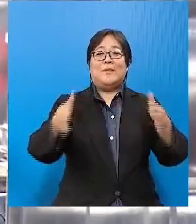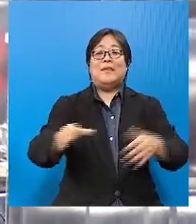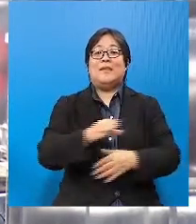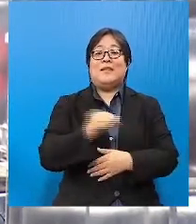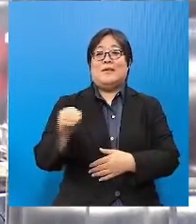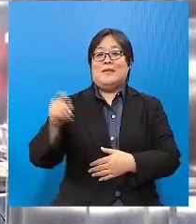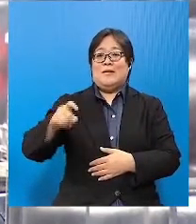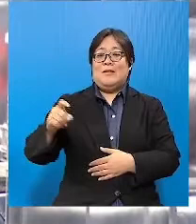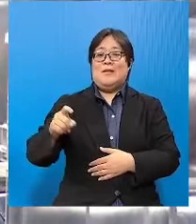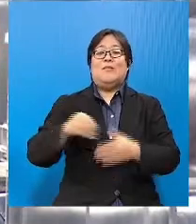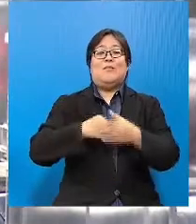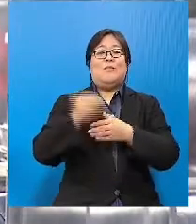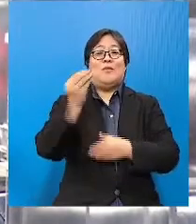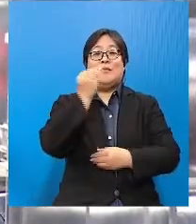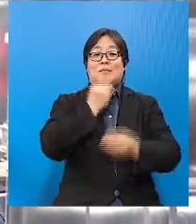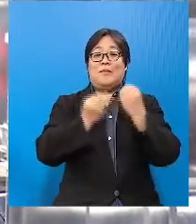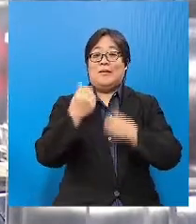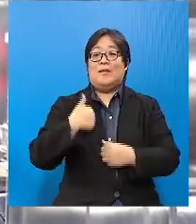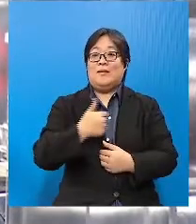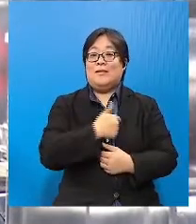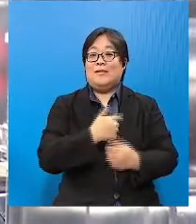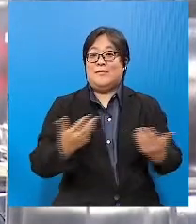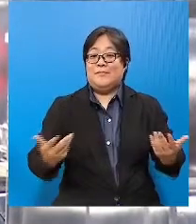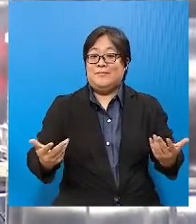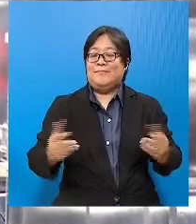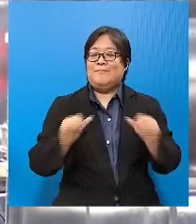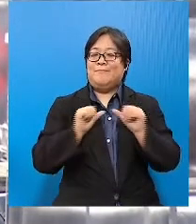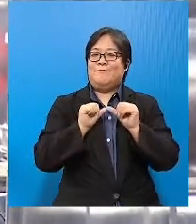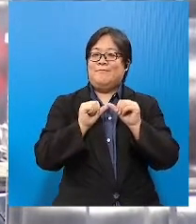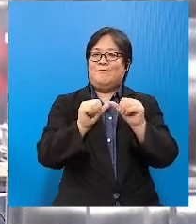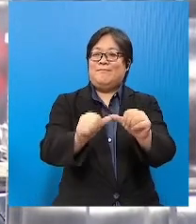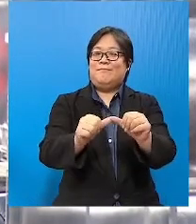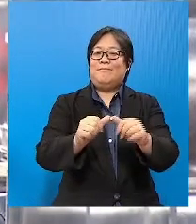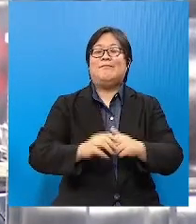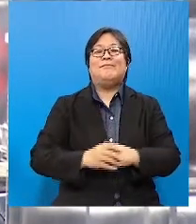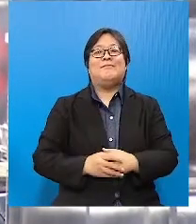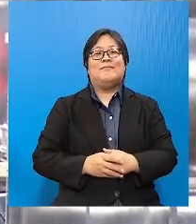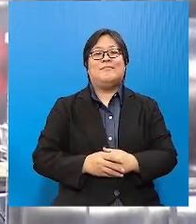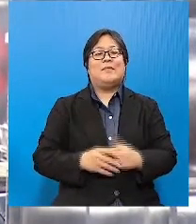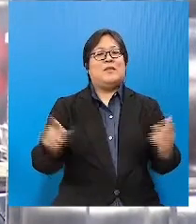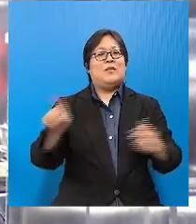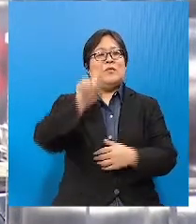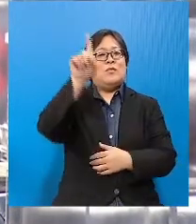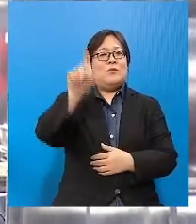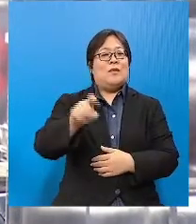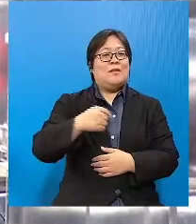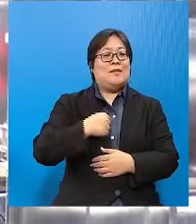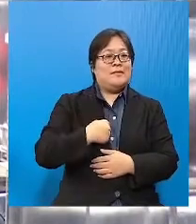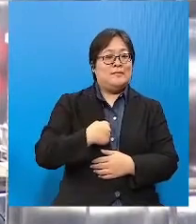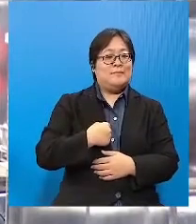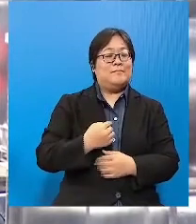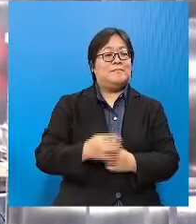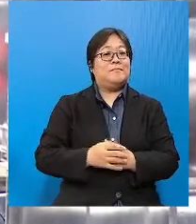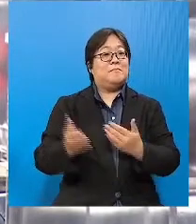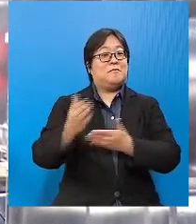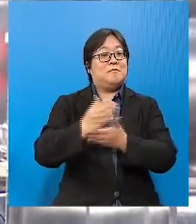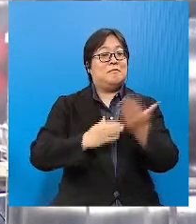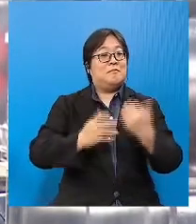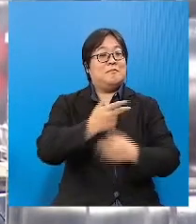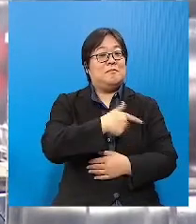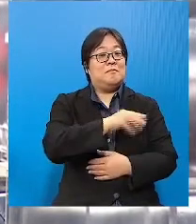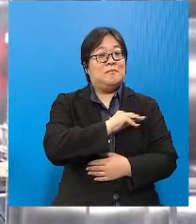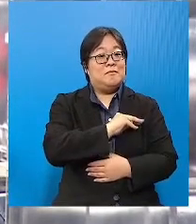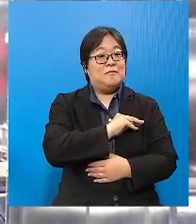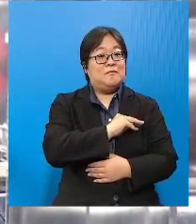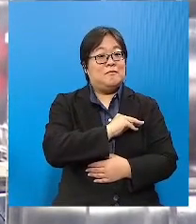memastikan pengeluaran makanan kita akan terus kekal. Soalan saya, adakah pihak kementerian